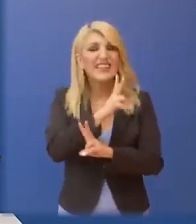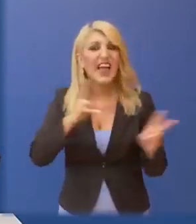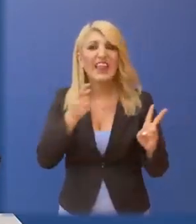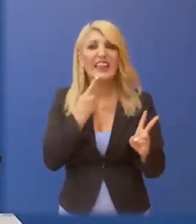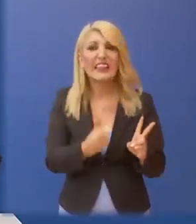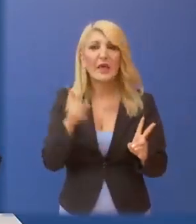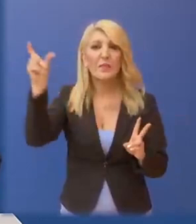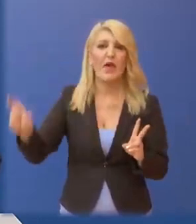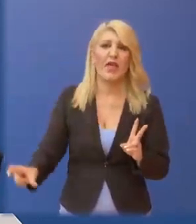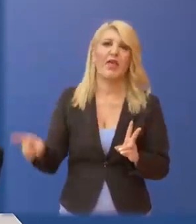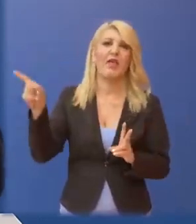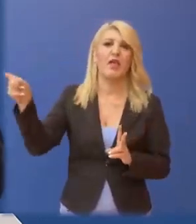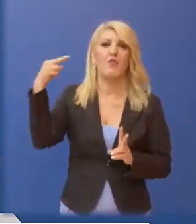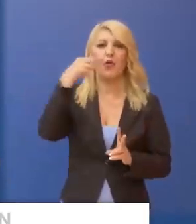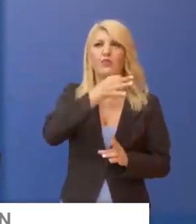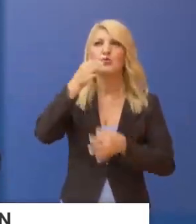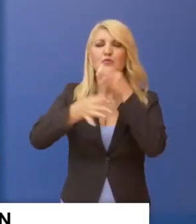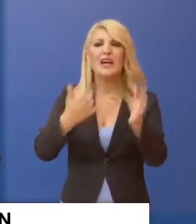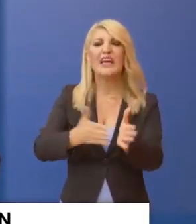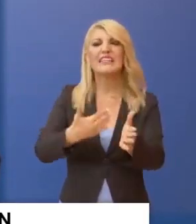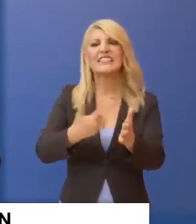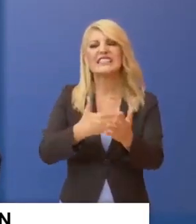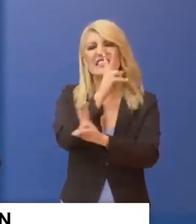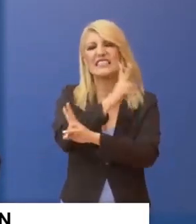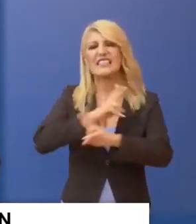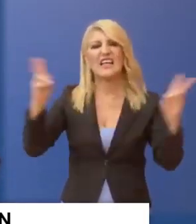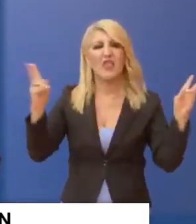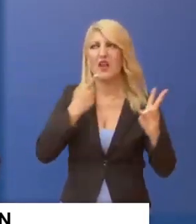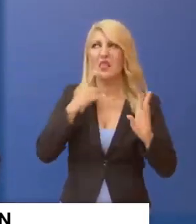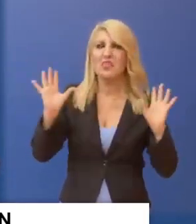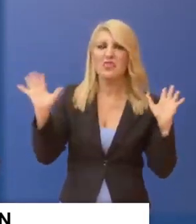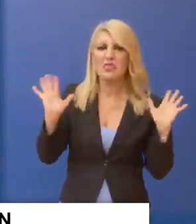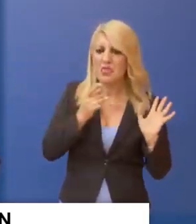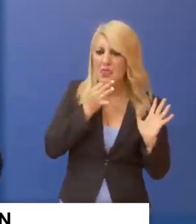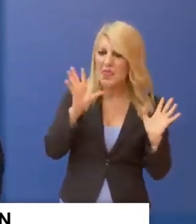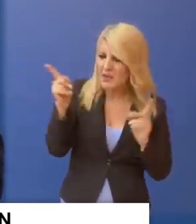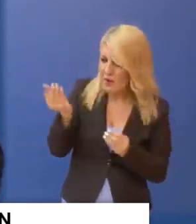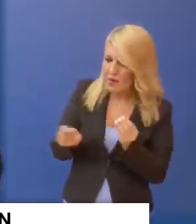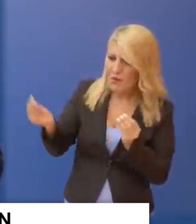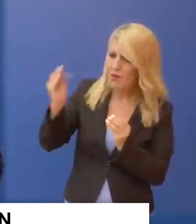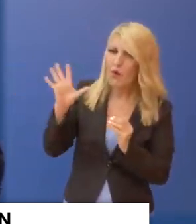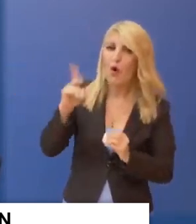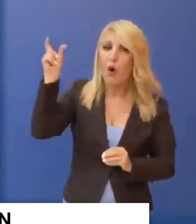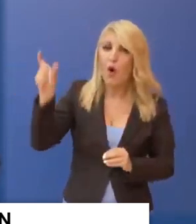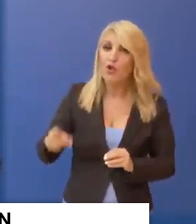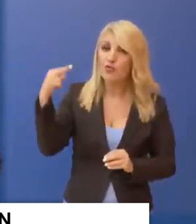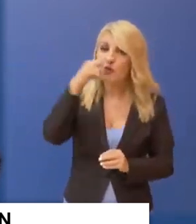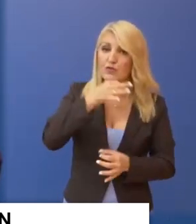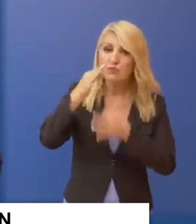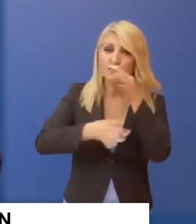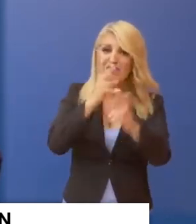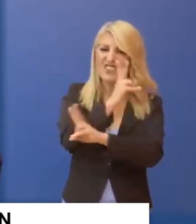χωρίς να σχετίζεται ή να αναδεικνύει καθόλου ζητήματα σαν και αυτό που είπατε τώρα. Ο Πρωθυπουργός ήταν πάρα πολύ καθαρός, πάρα πολύ σαφής.